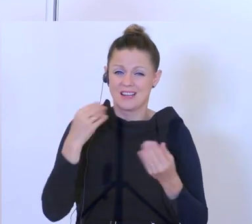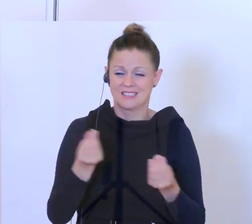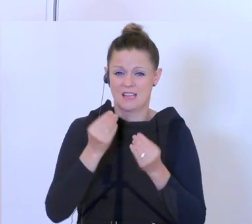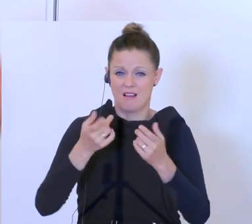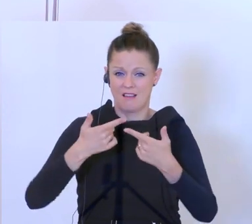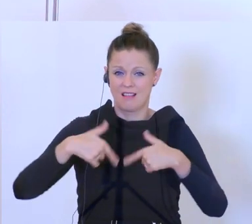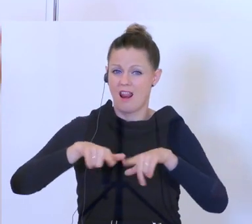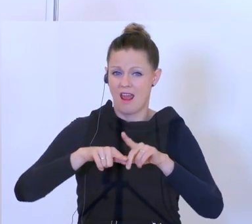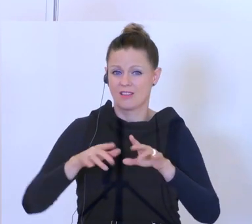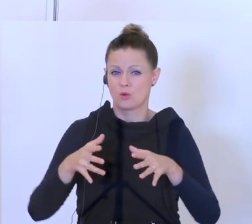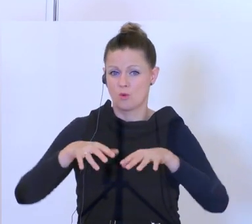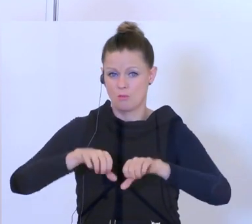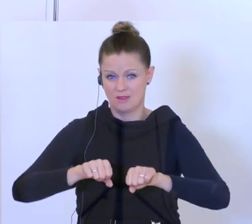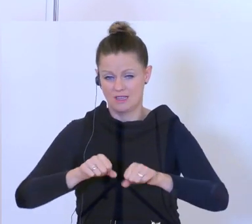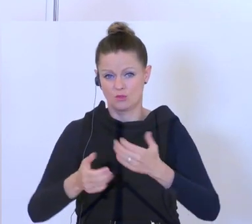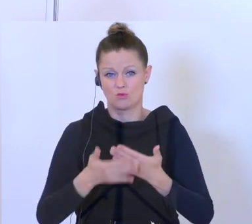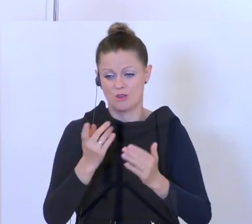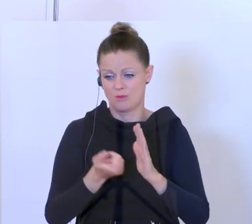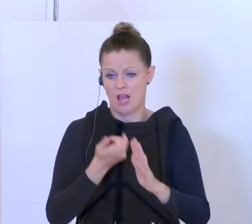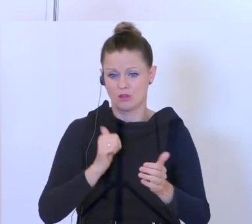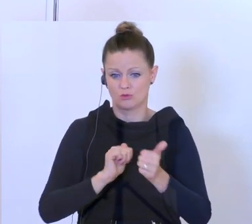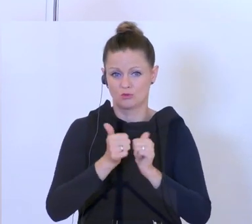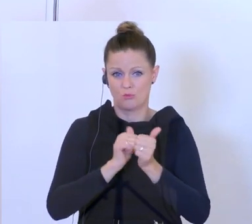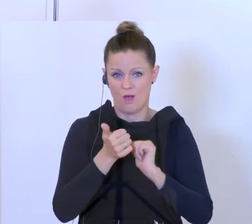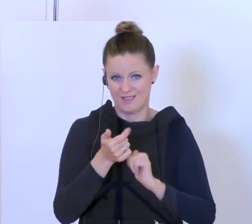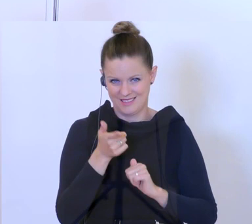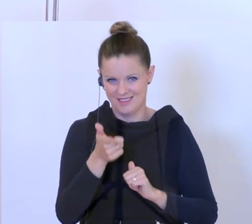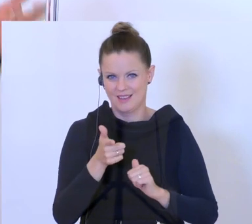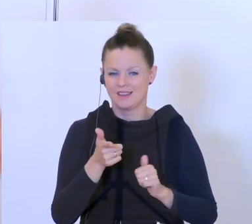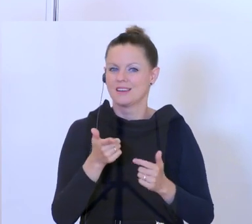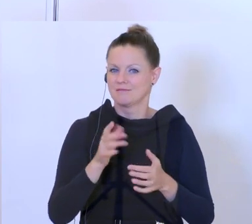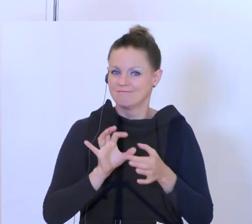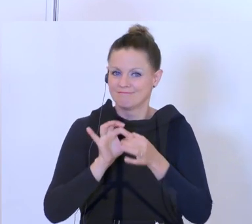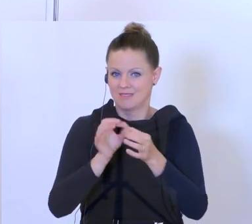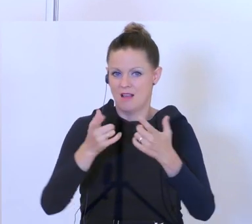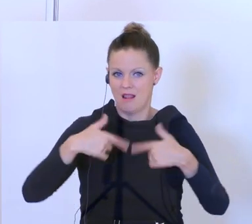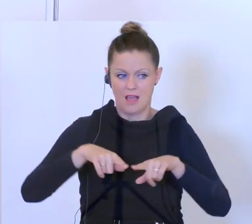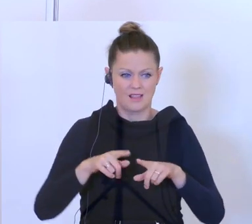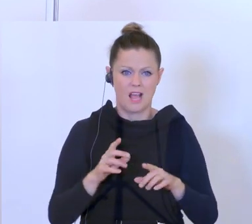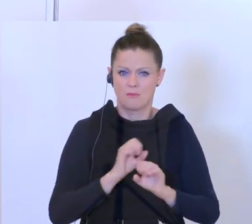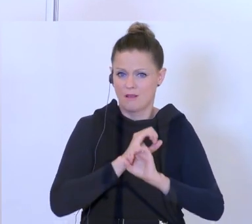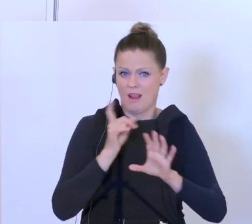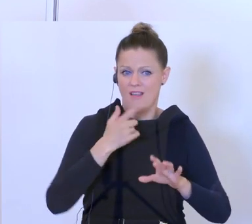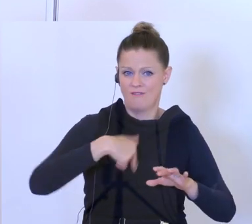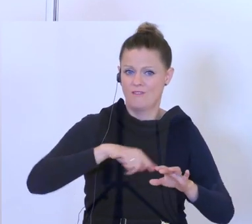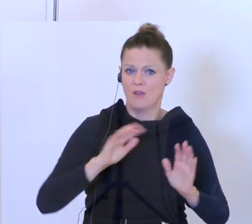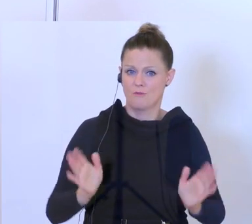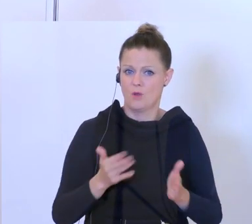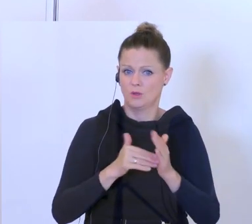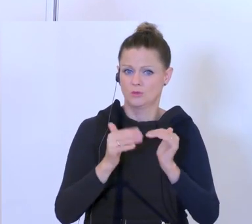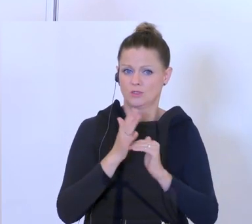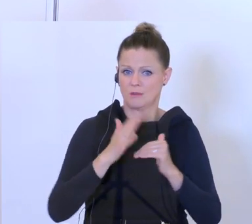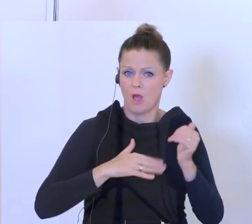Sportbereich. Wir sind aber gerne bereit, hier die Fördersystematik erstens mit aufzubauen oder überhaupt aufzubauen und auch die